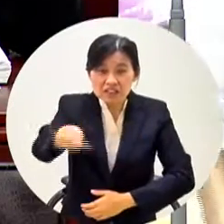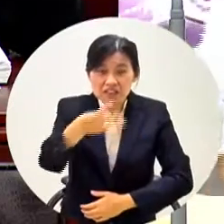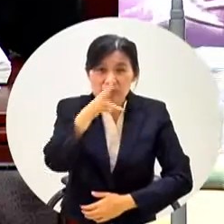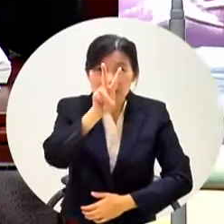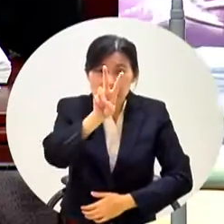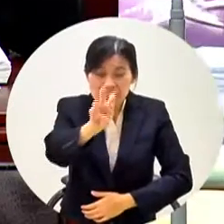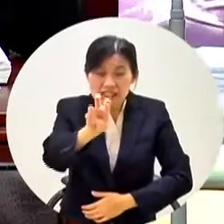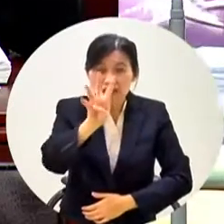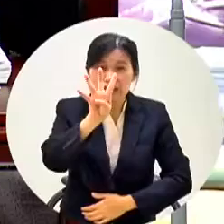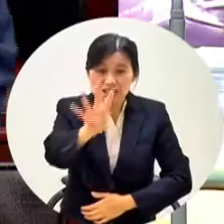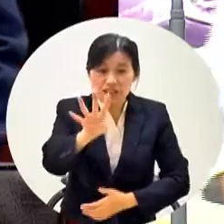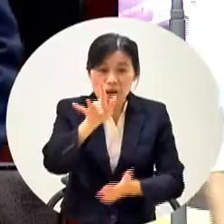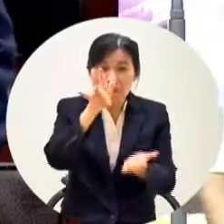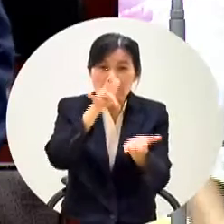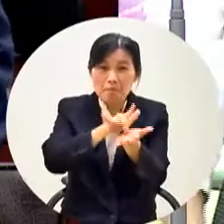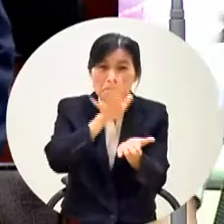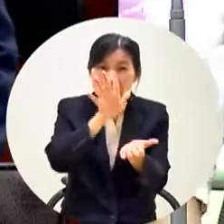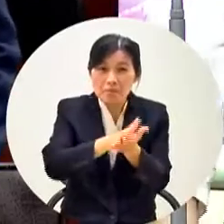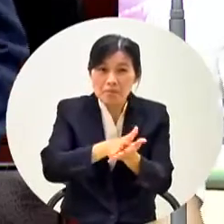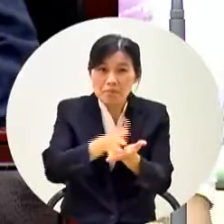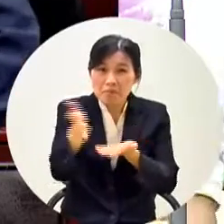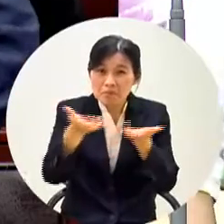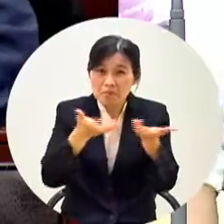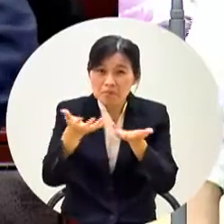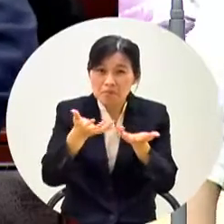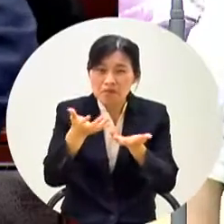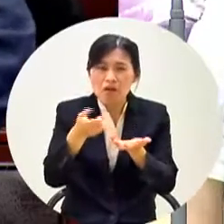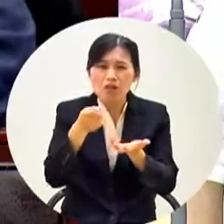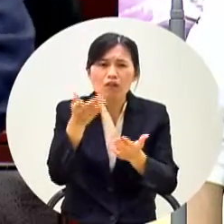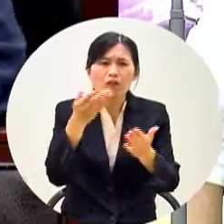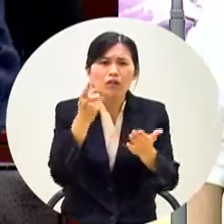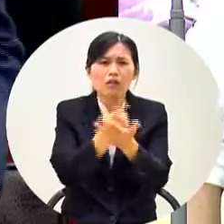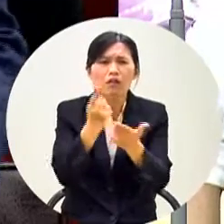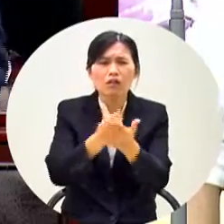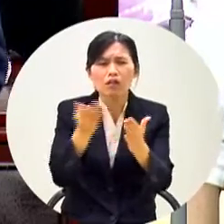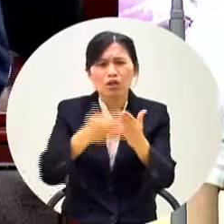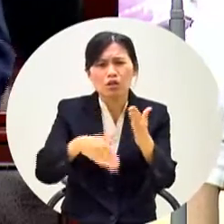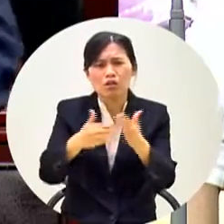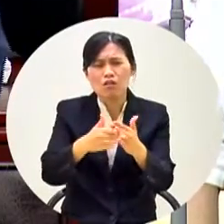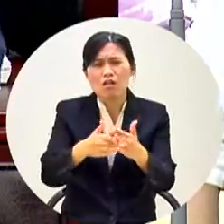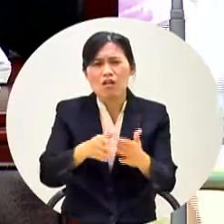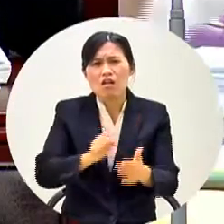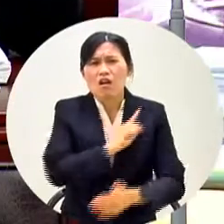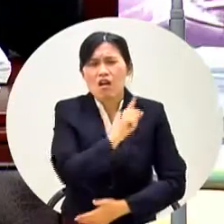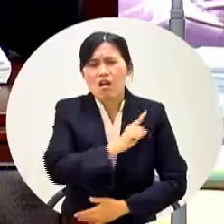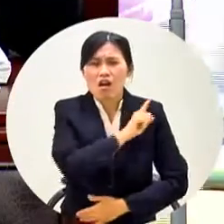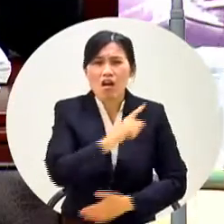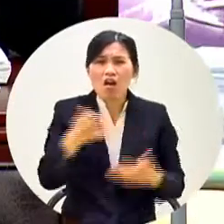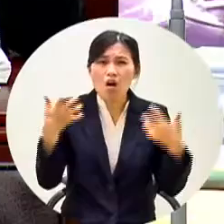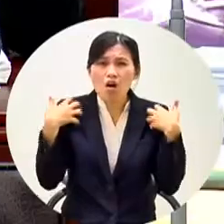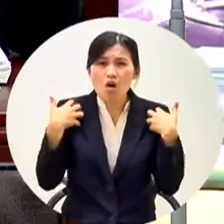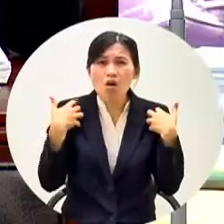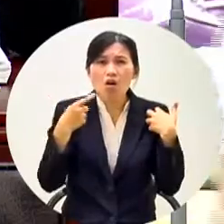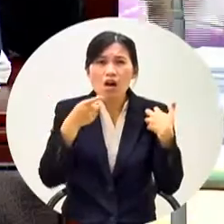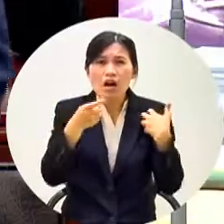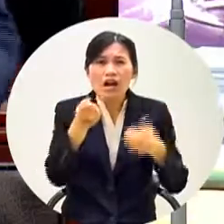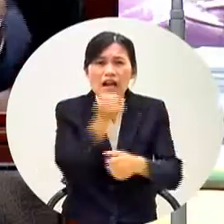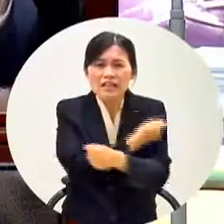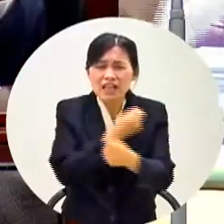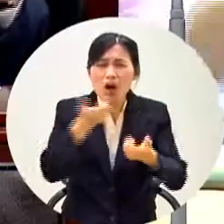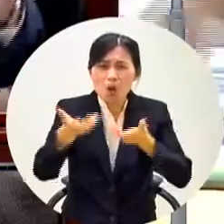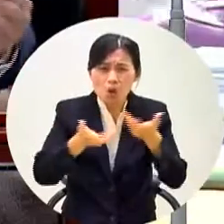答覆那各個學校自己處理啊就是這個亂講為什麼是各個學校你老五可以啦